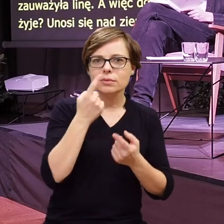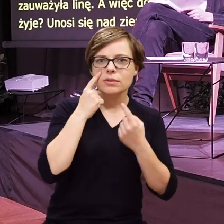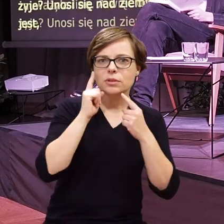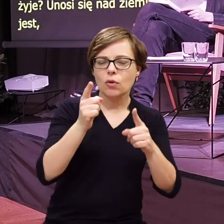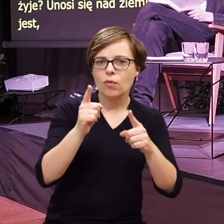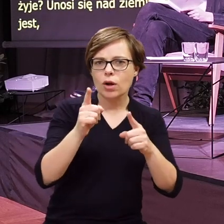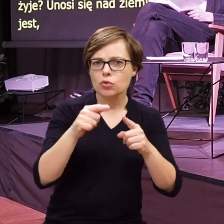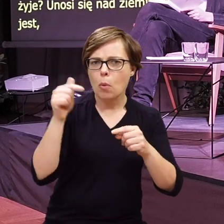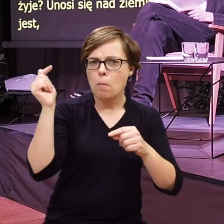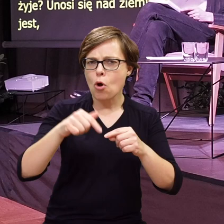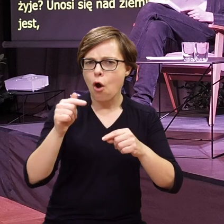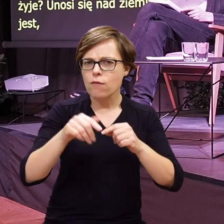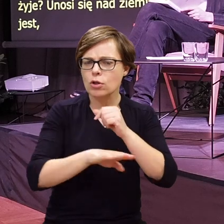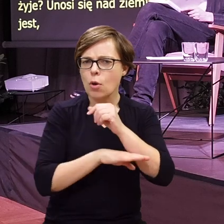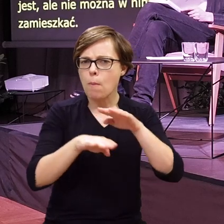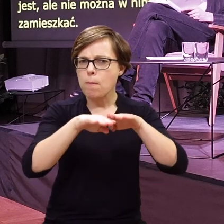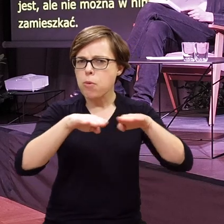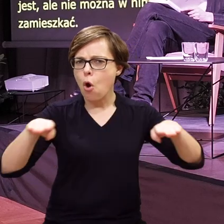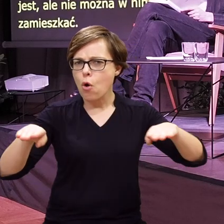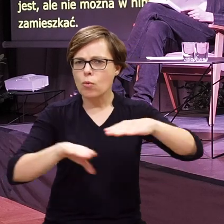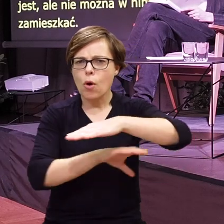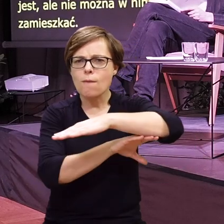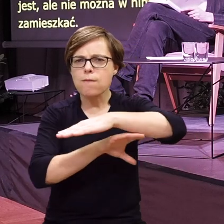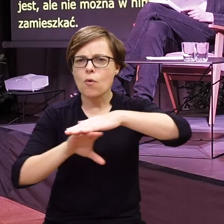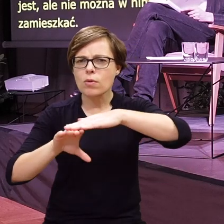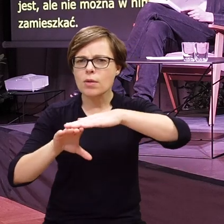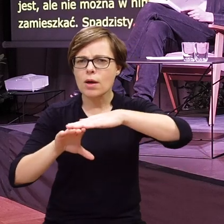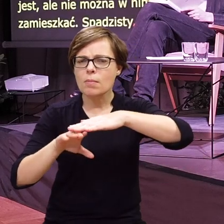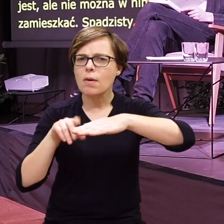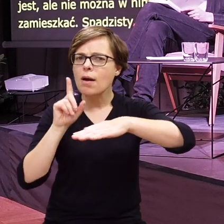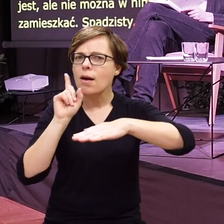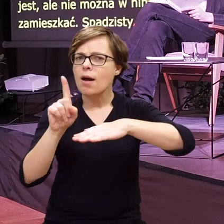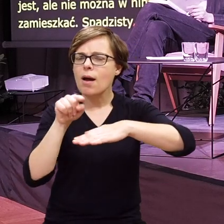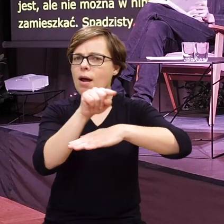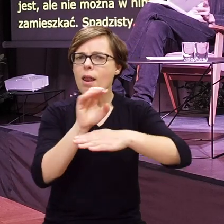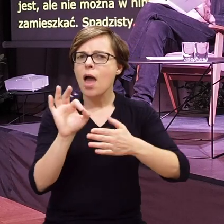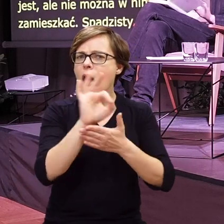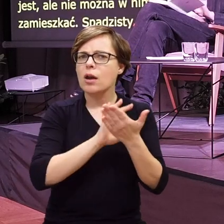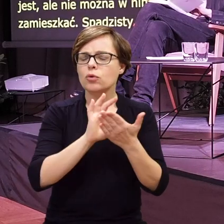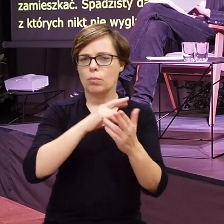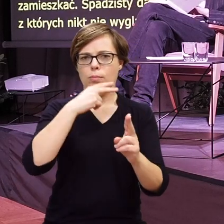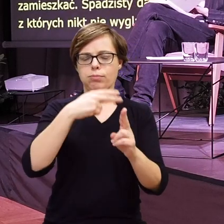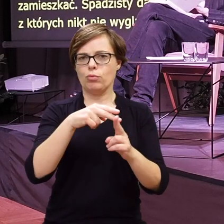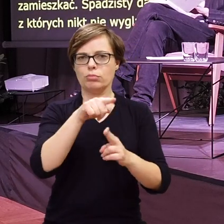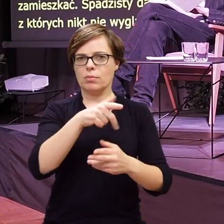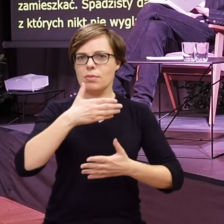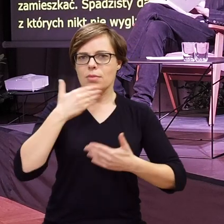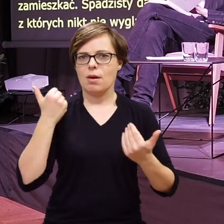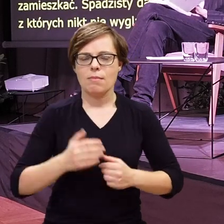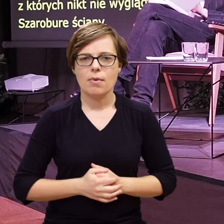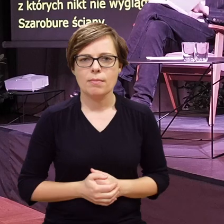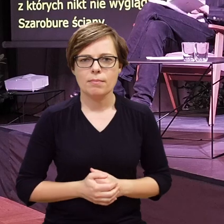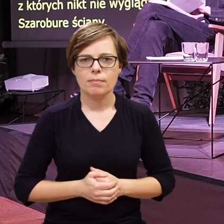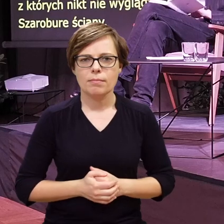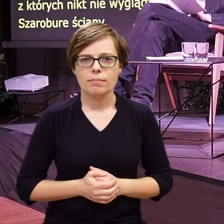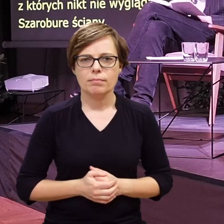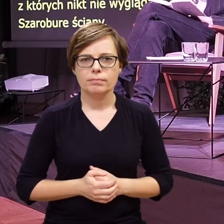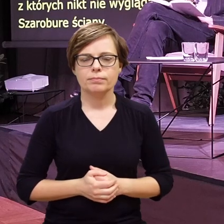zatrzymał się w miejscu, w którym powinny być podłoga i fundamenty. Tu jednak rysunek domu się urwał.